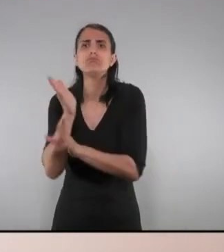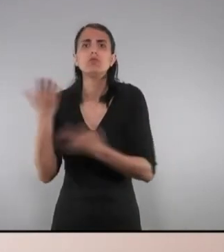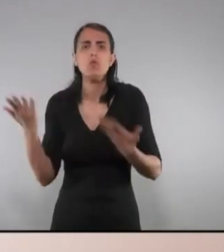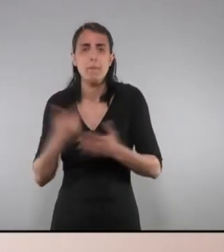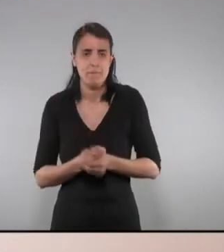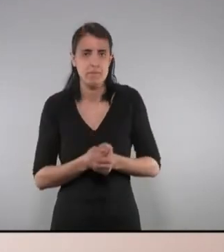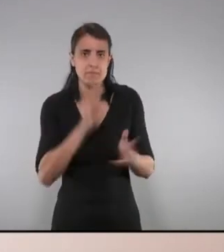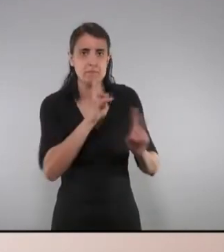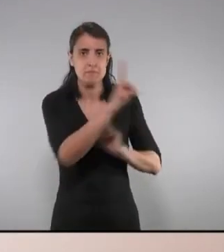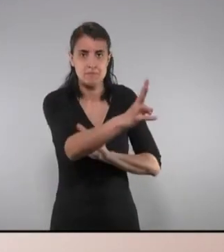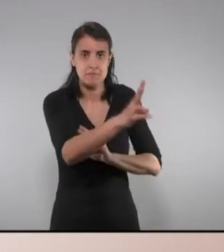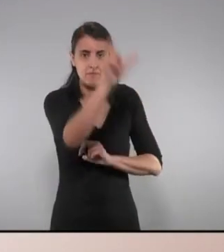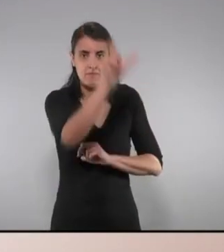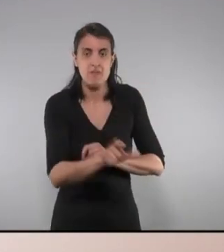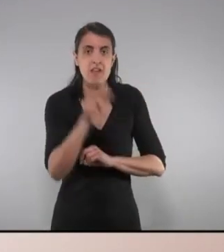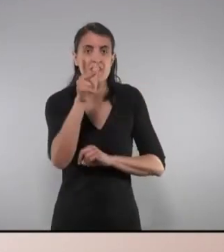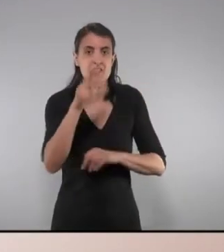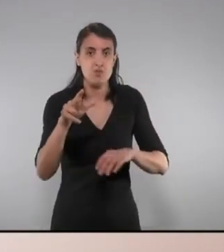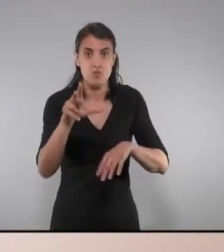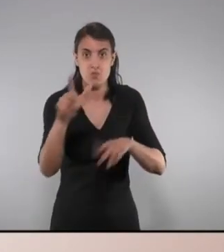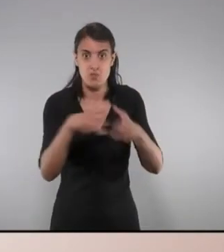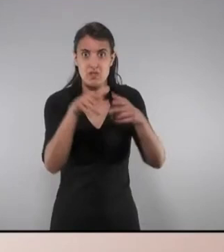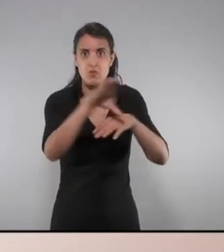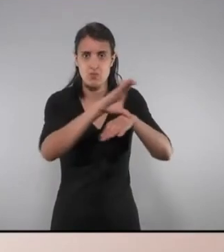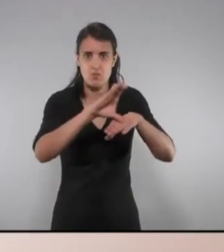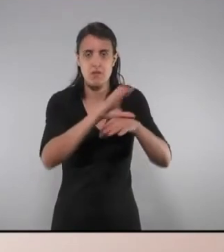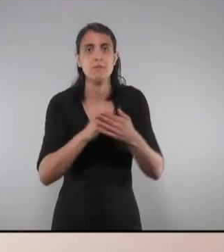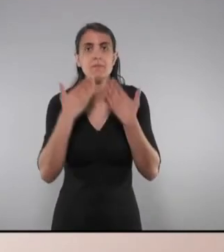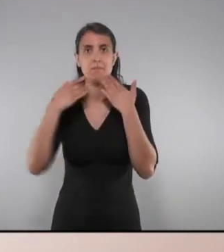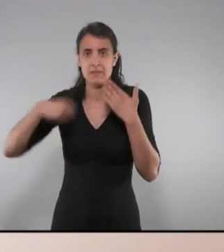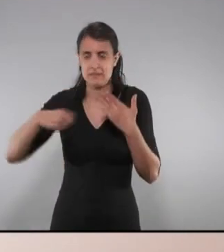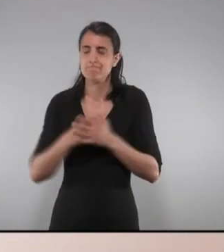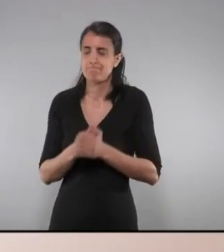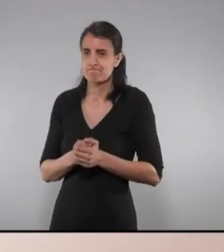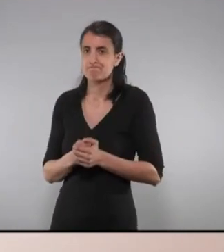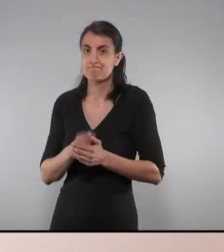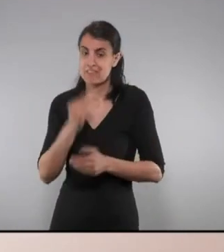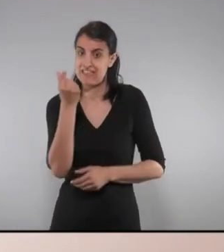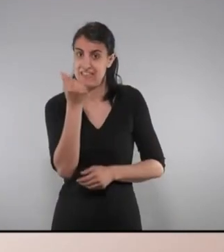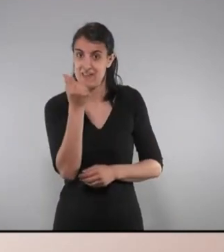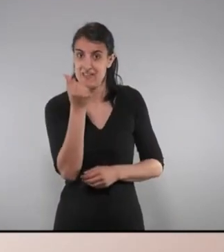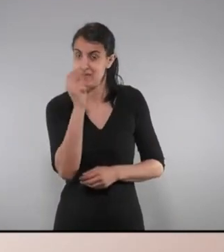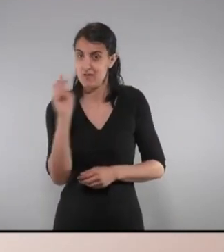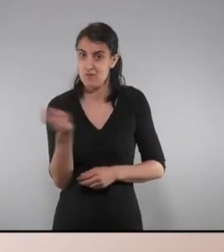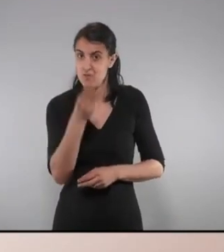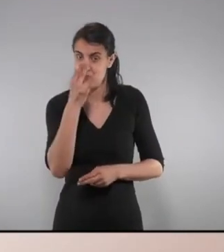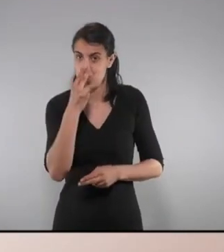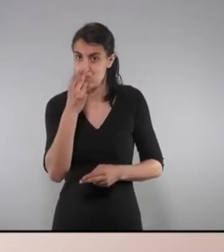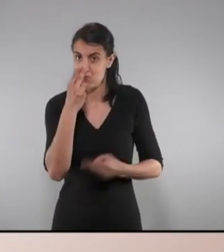Respondre té la paraula la consellera de Drets Socials. Moltes gràcies, presidenta. Doncs miri, aquests recursos que vostè diu que estan